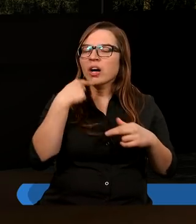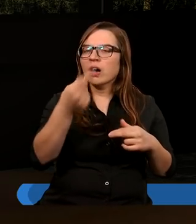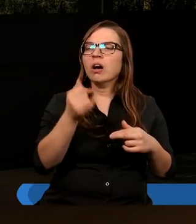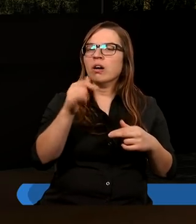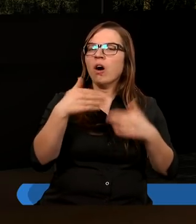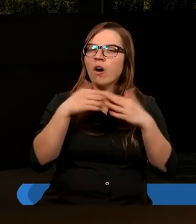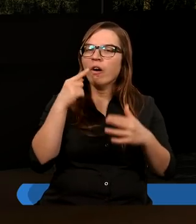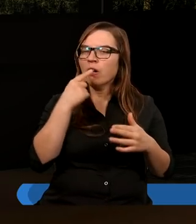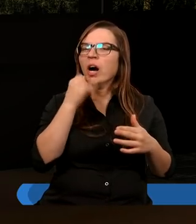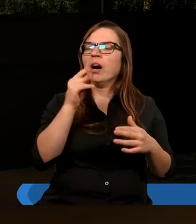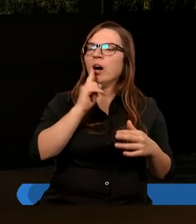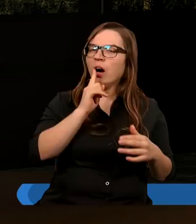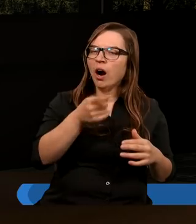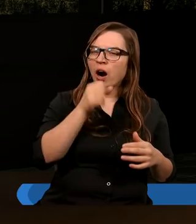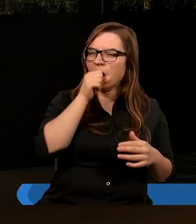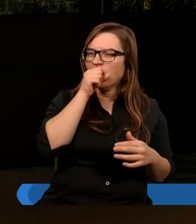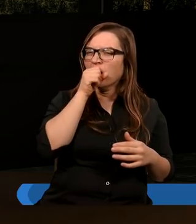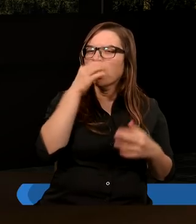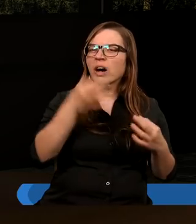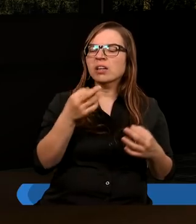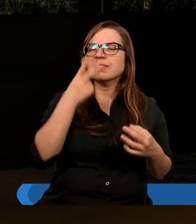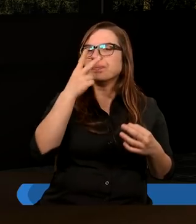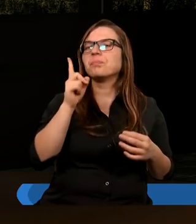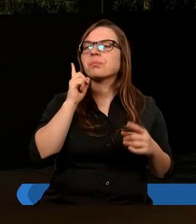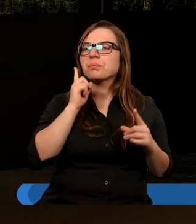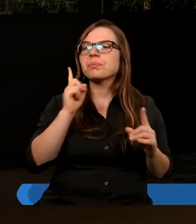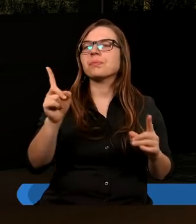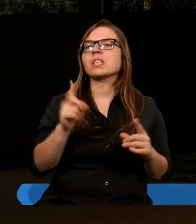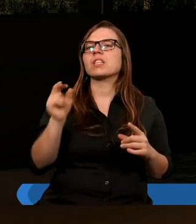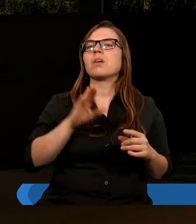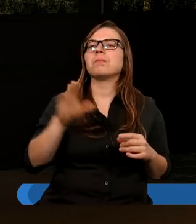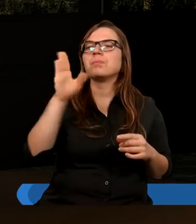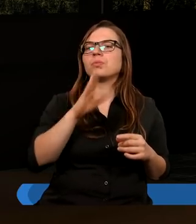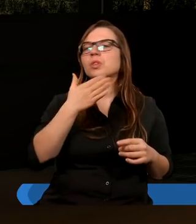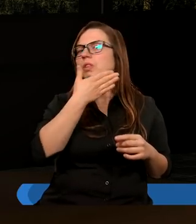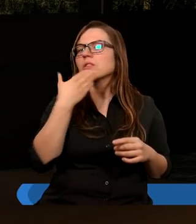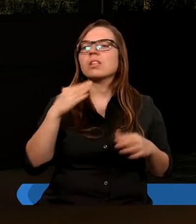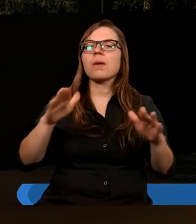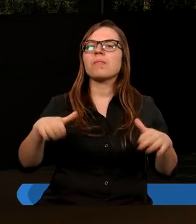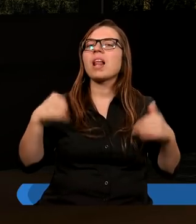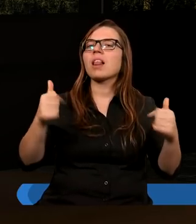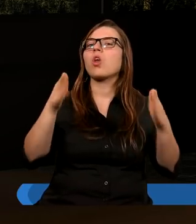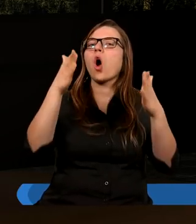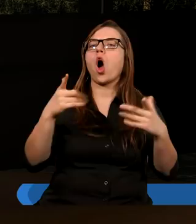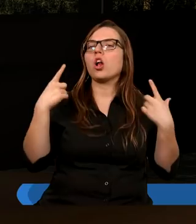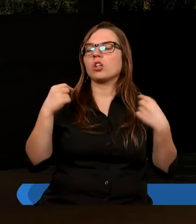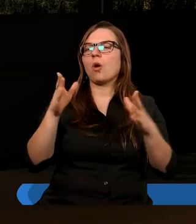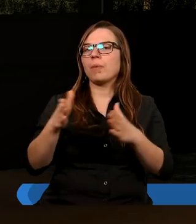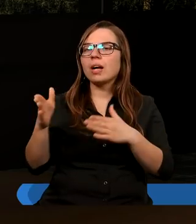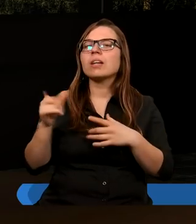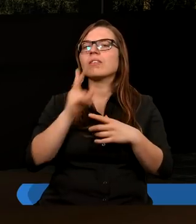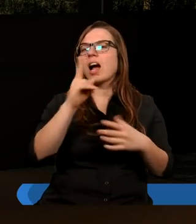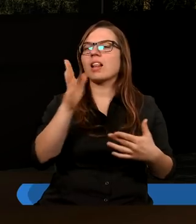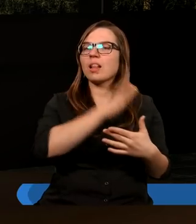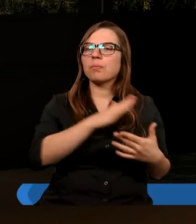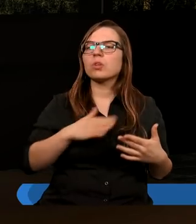otworzył usta i rzekł, teraz pojmuję naprawdę, że Bóg nie ma względu na osobę, lecz w każdym